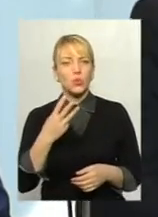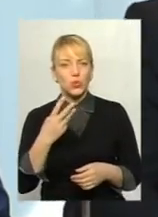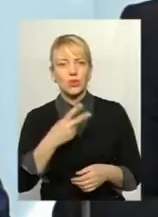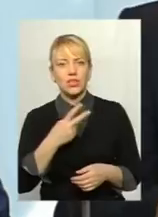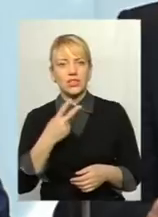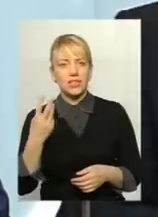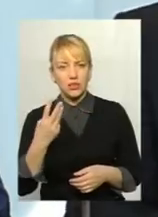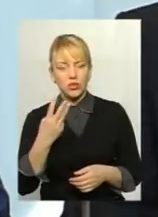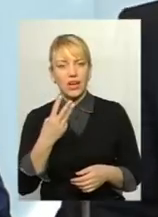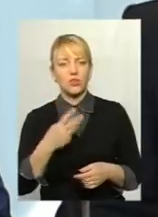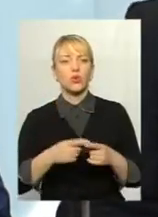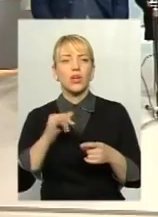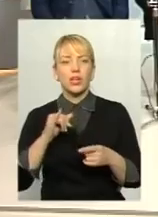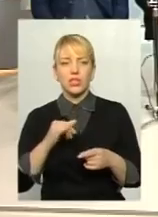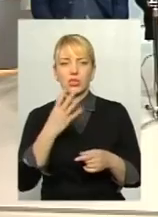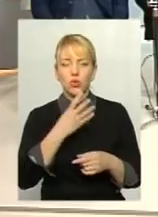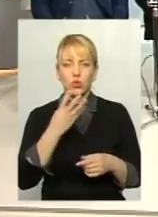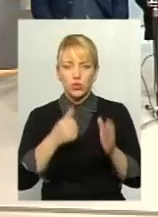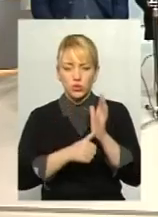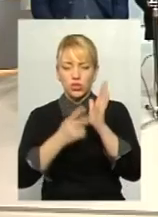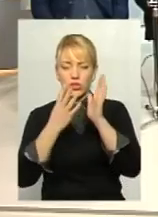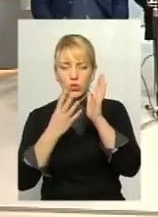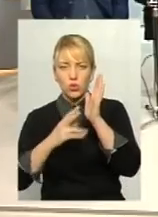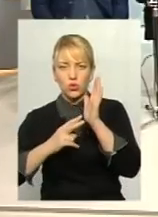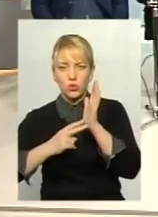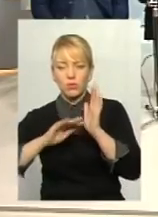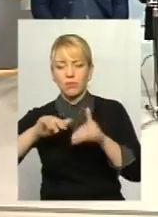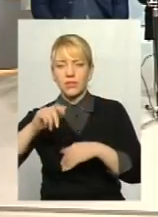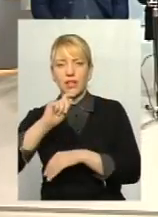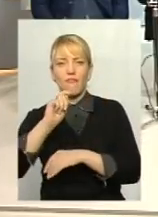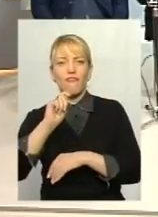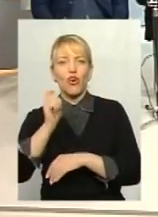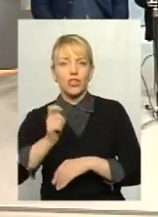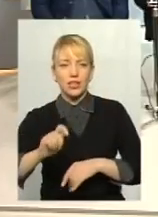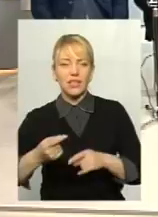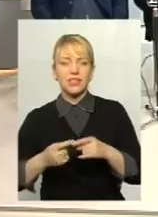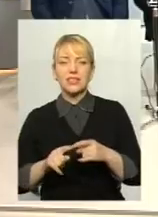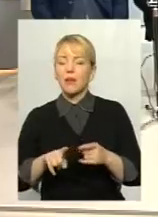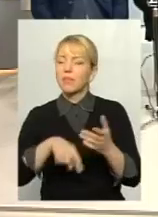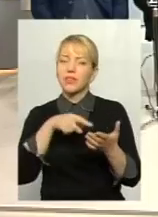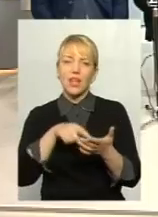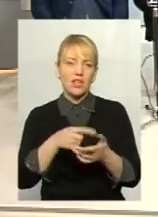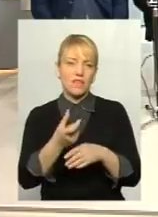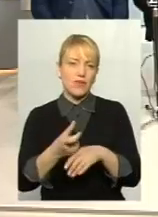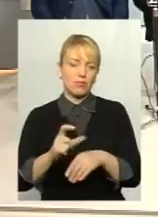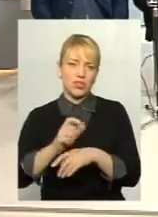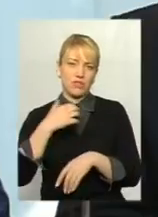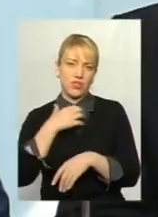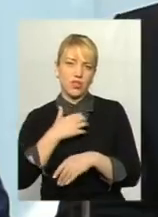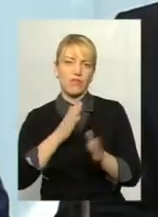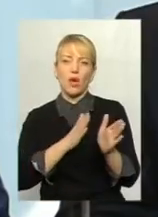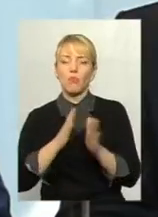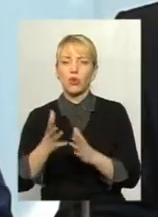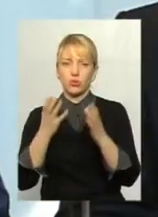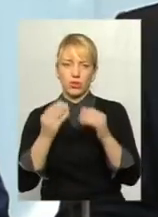зробили індустріалізацію. І 46-й, 47-й післявоєнний. Тому це сьогодні питання, я вважаю, найбільш важливі на порядку денному. Да,